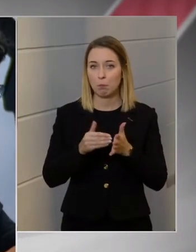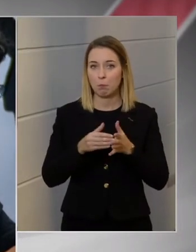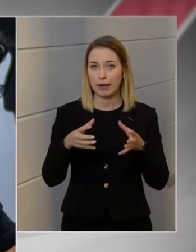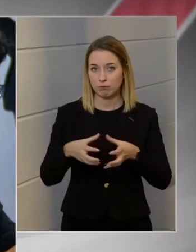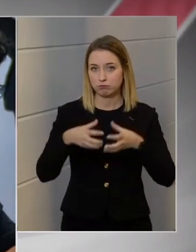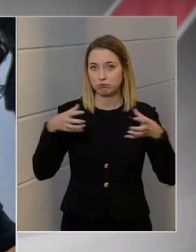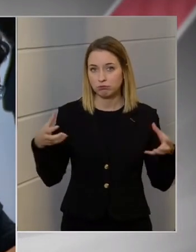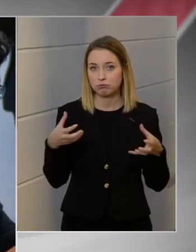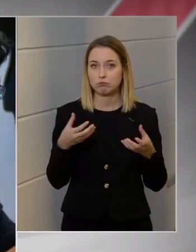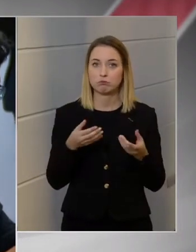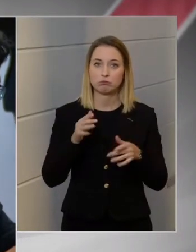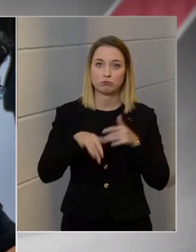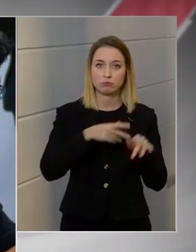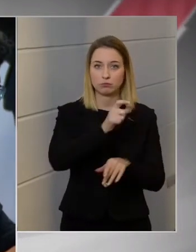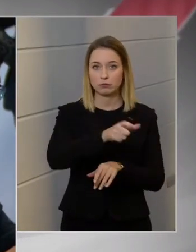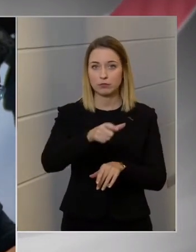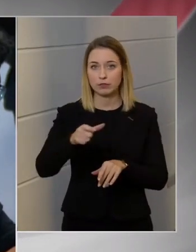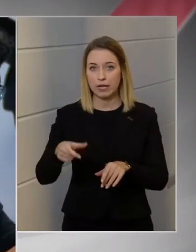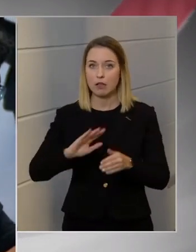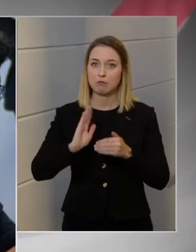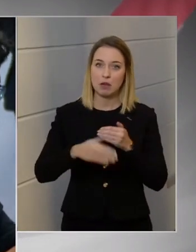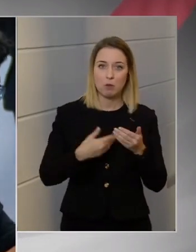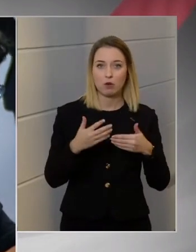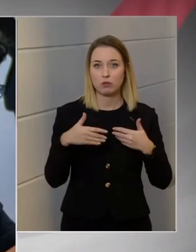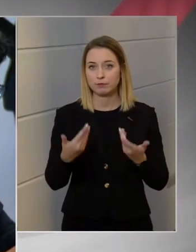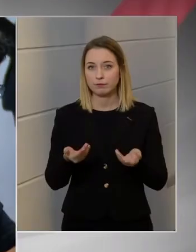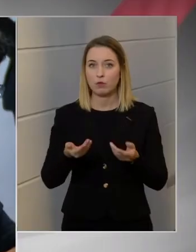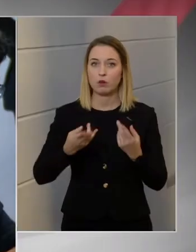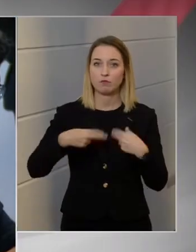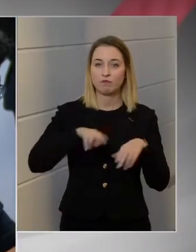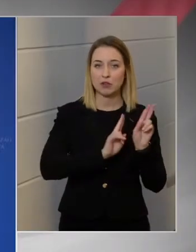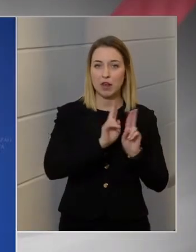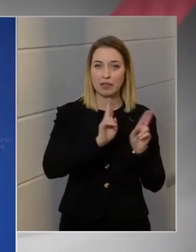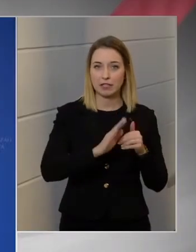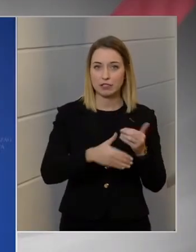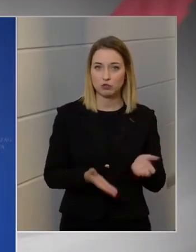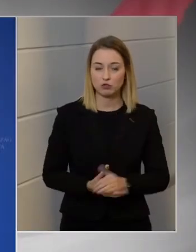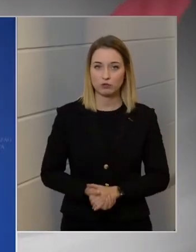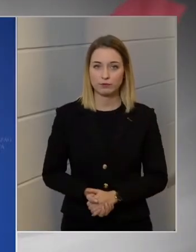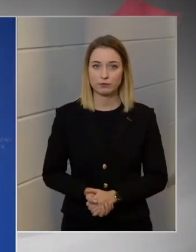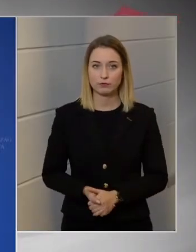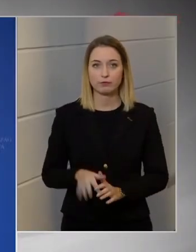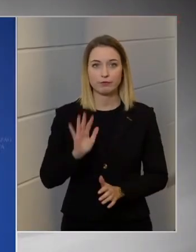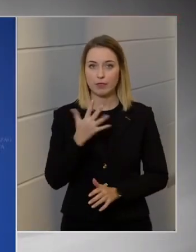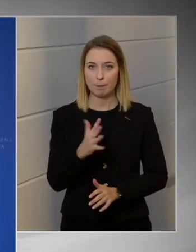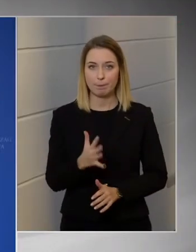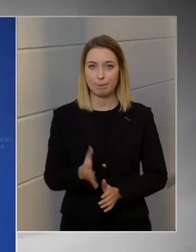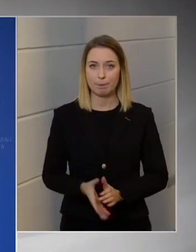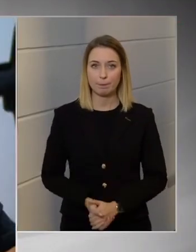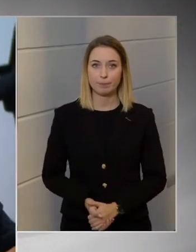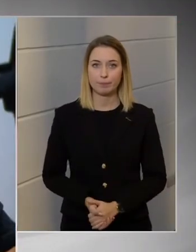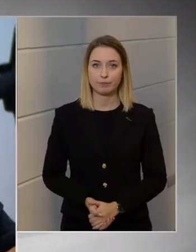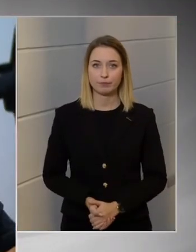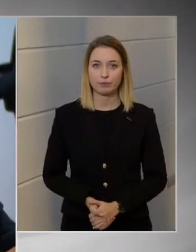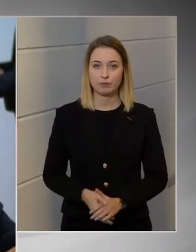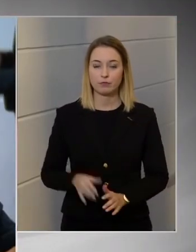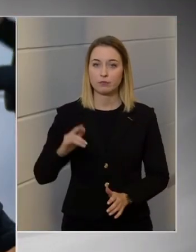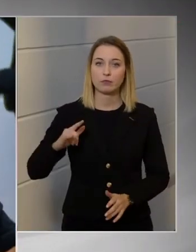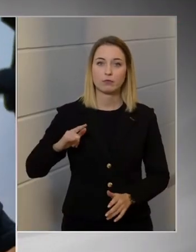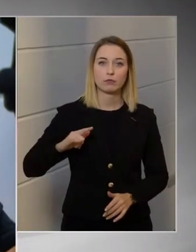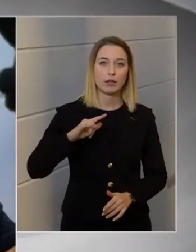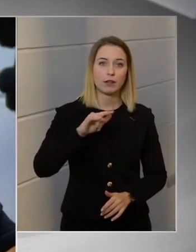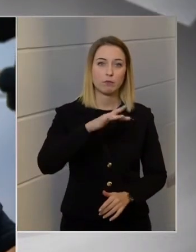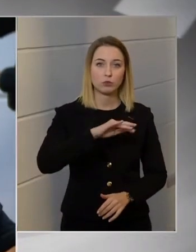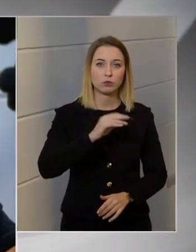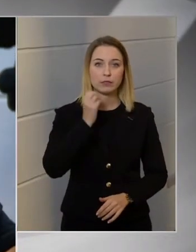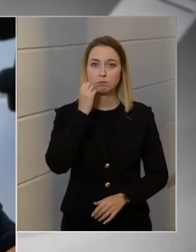amennyiben néhányan később ennek is lemaradnának a visszajelentkezésből? Nem. Repülőtér,